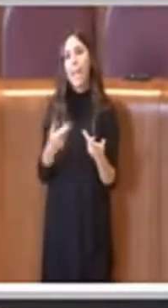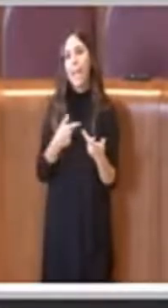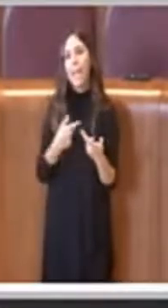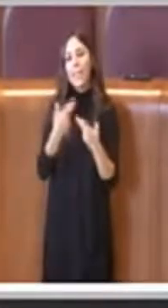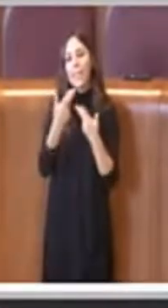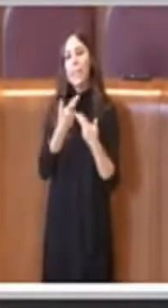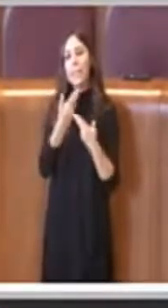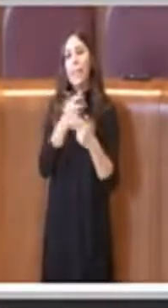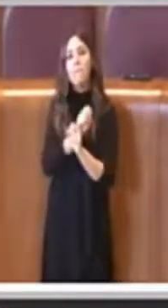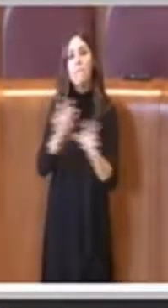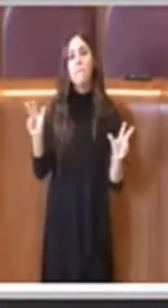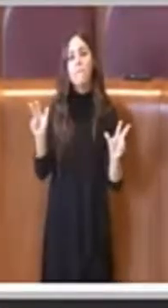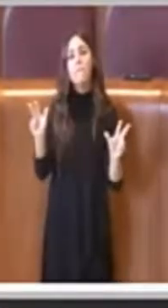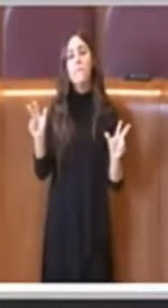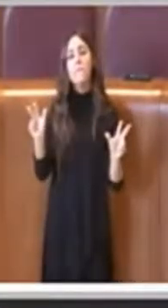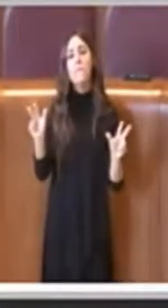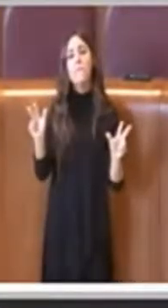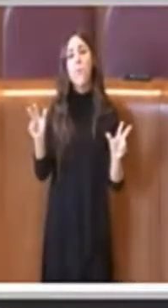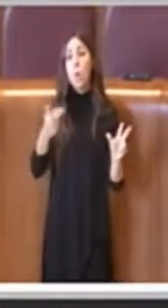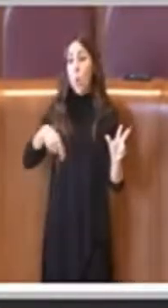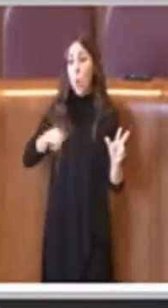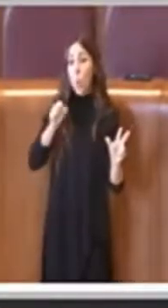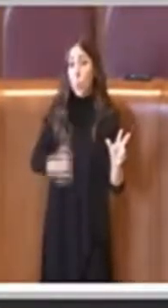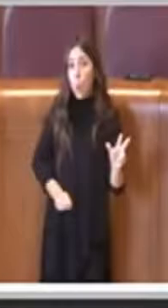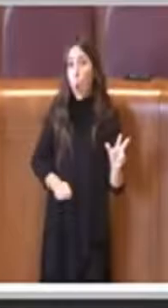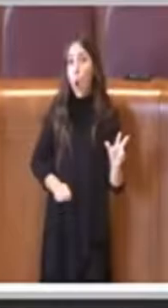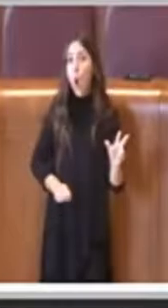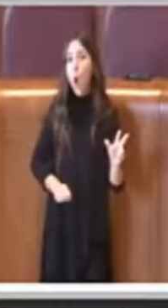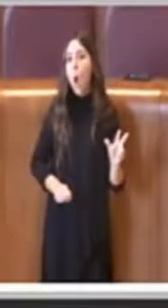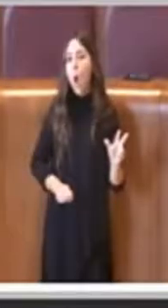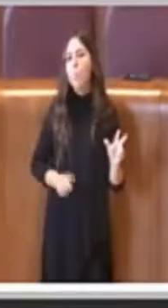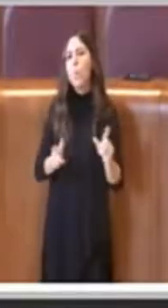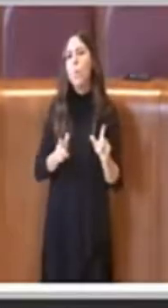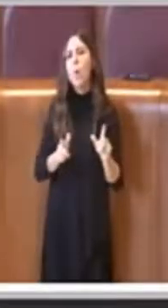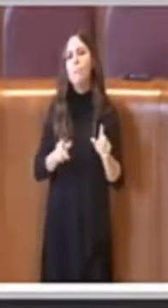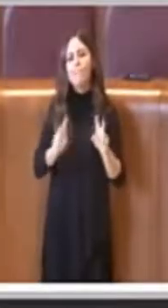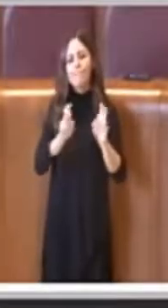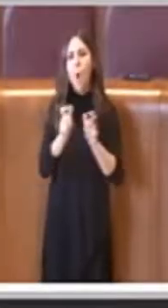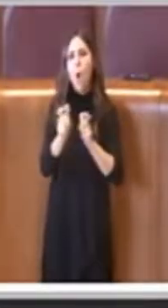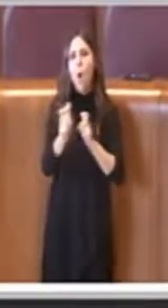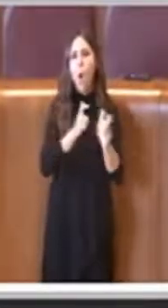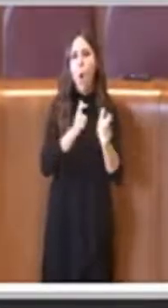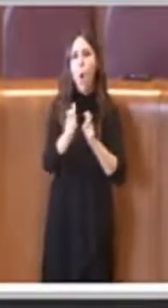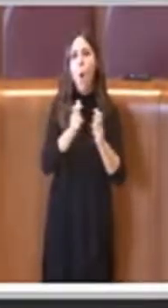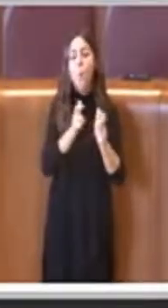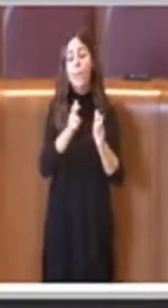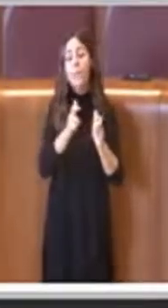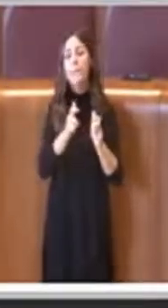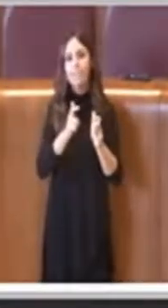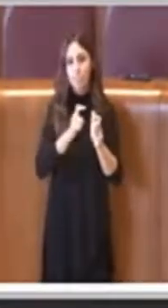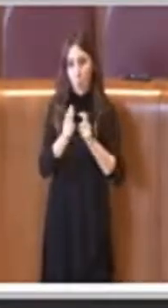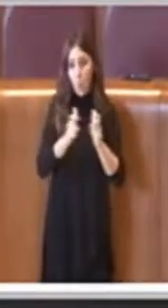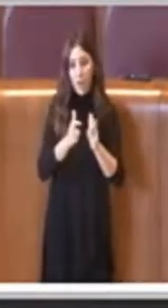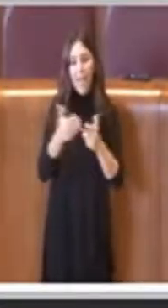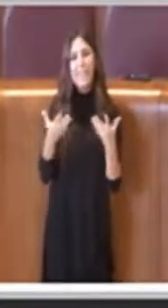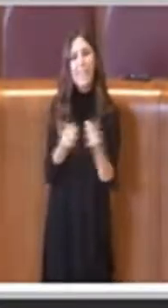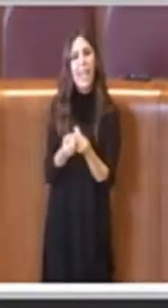sicuramente potremo dare supporto a livello comunicativo, interloquendo anche con le associazioni per